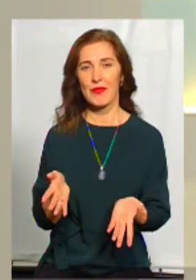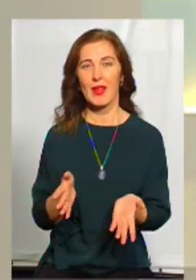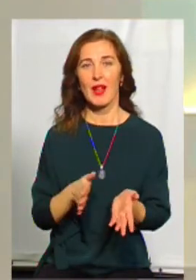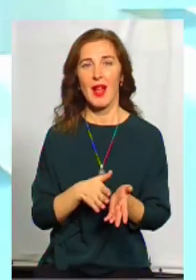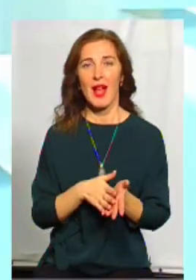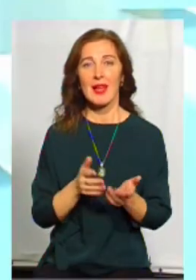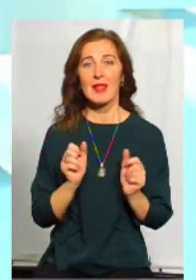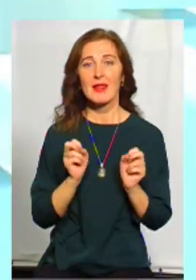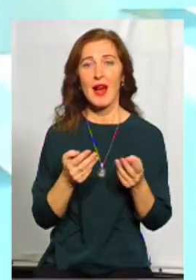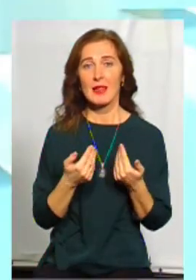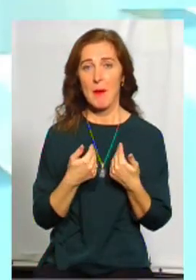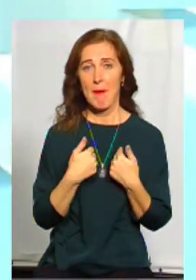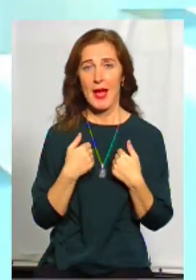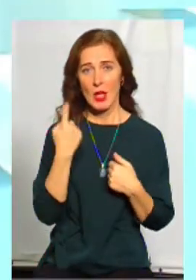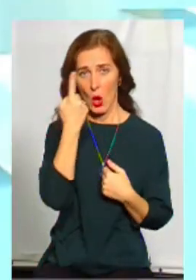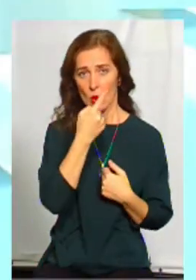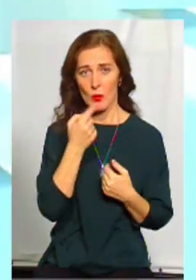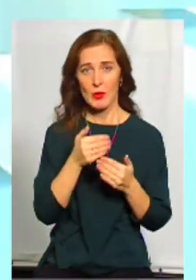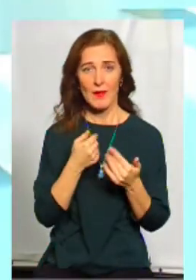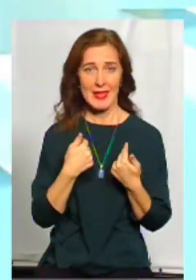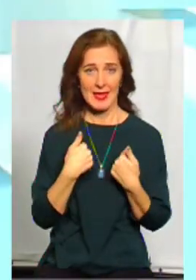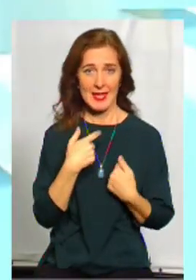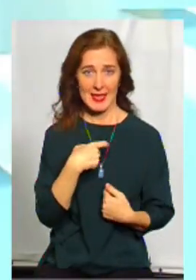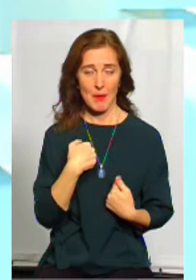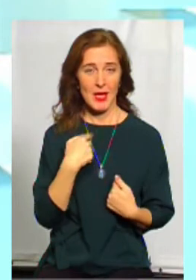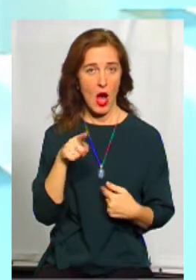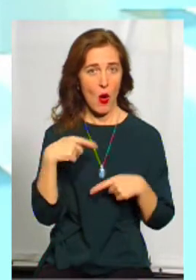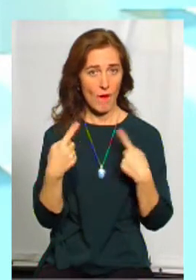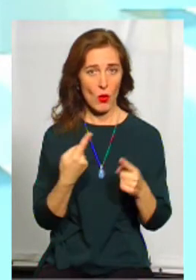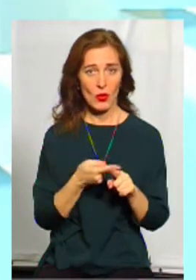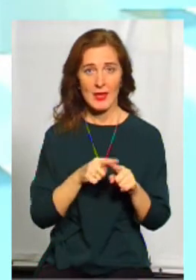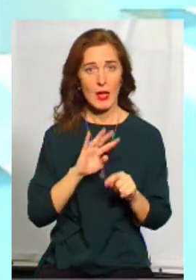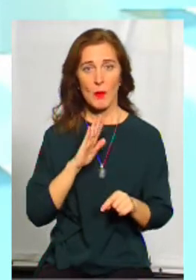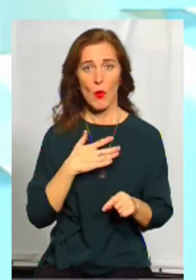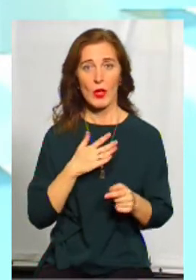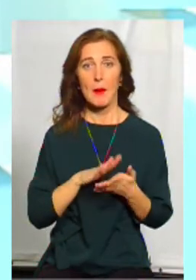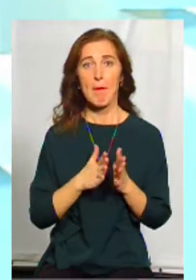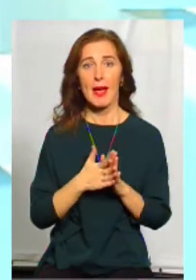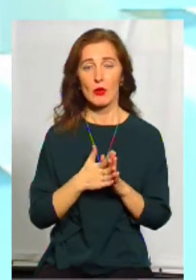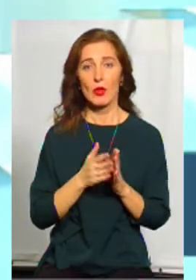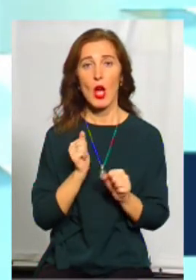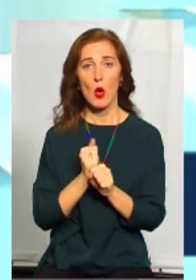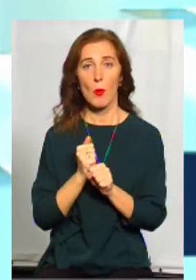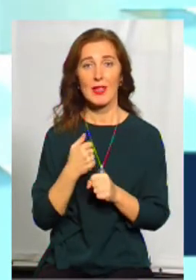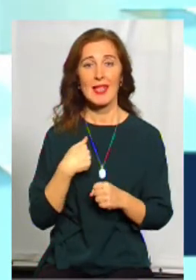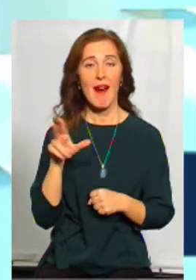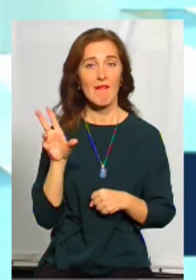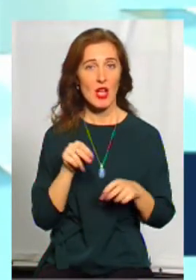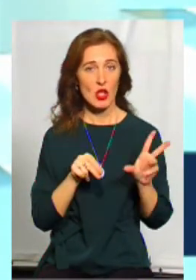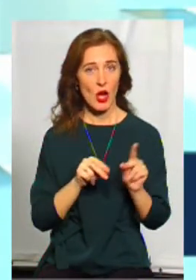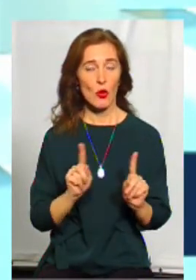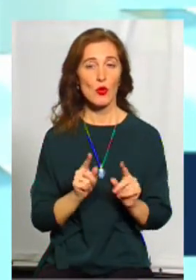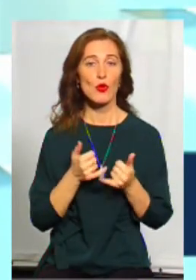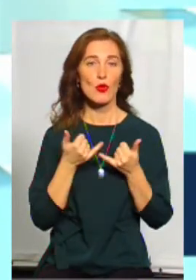крові, ну, як на мене, особисто від себе говорю, це не мої методи роботи. Тому що я вважаю, що сьогодні